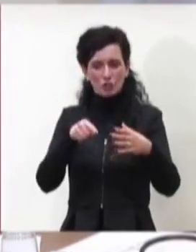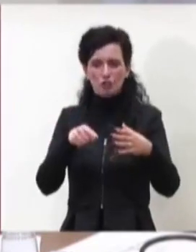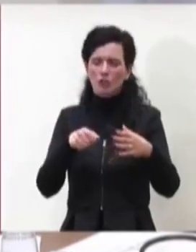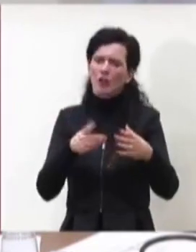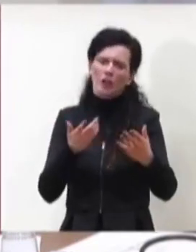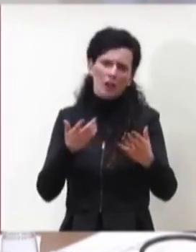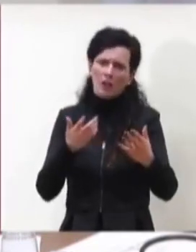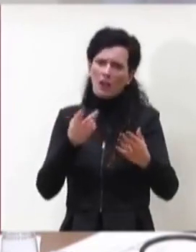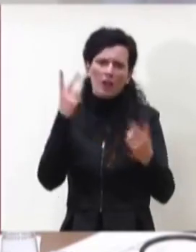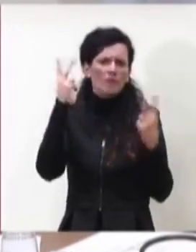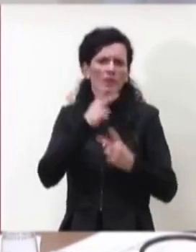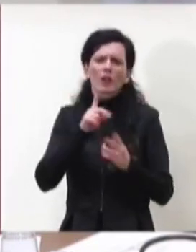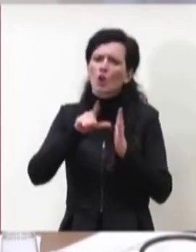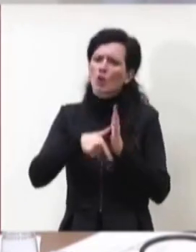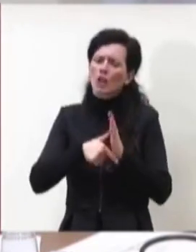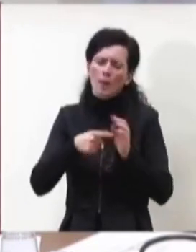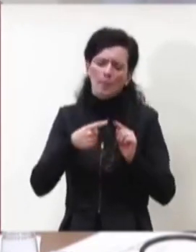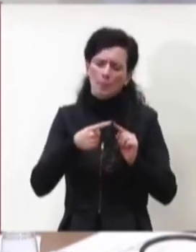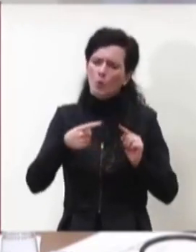lunghi perché